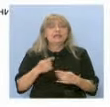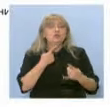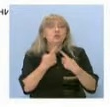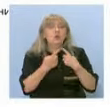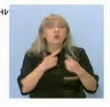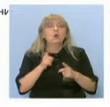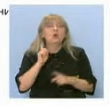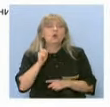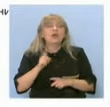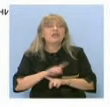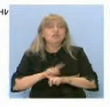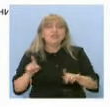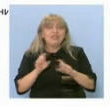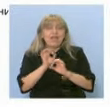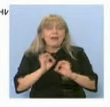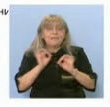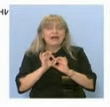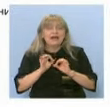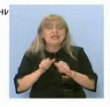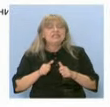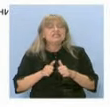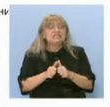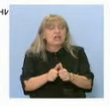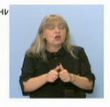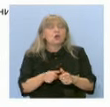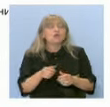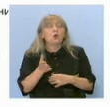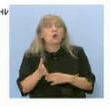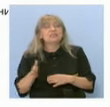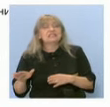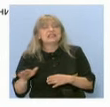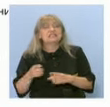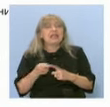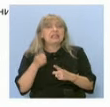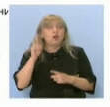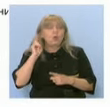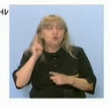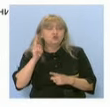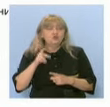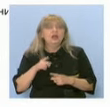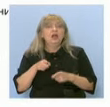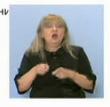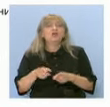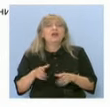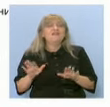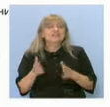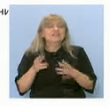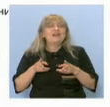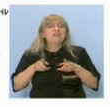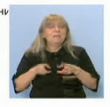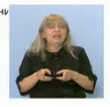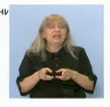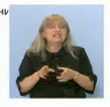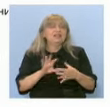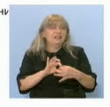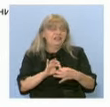когато няма синхрон от страна на учителя, или той не може да създаде нужната синхронизация, тогава става едно прекъслане. Разбирате